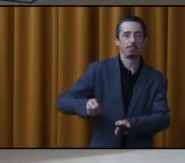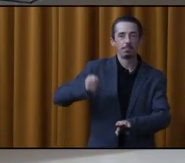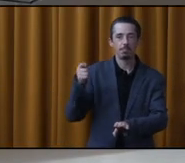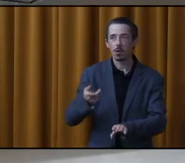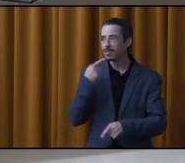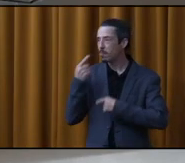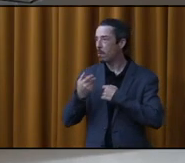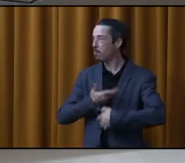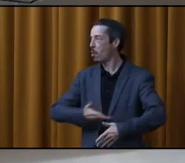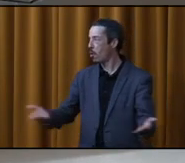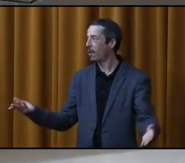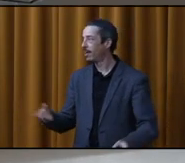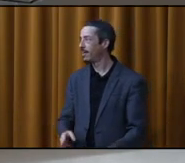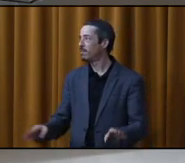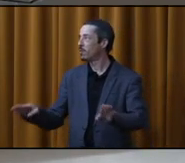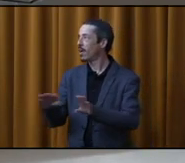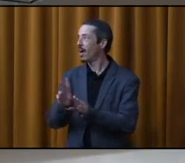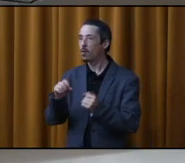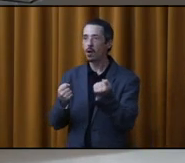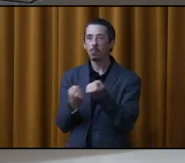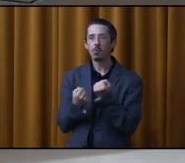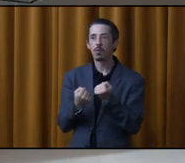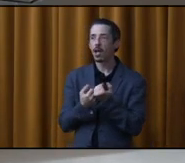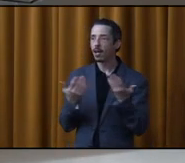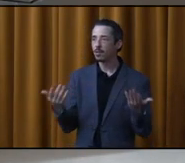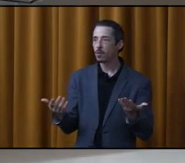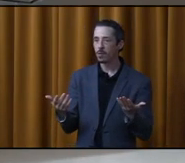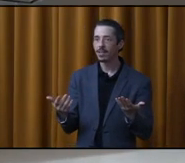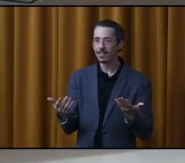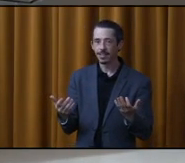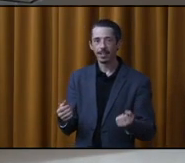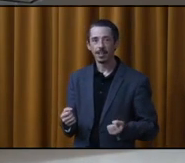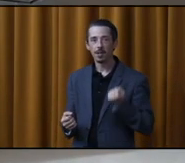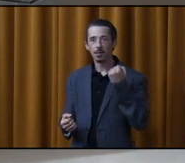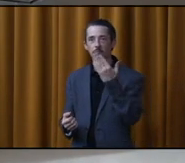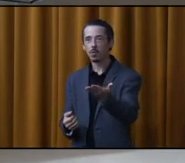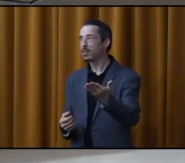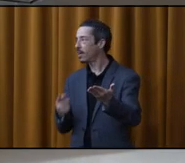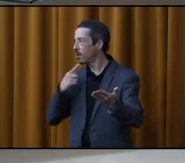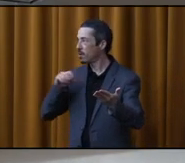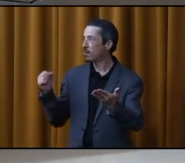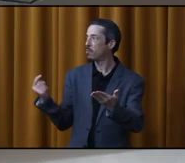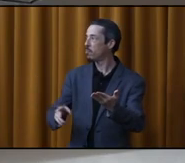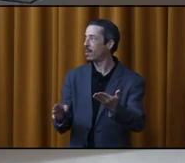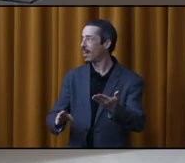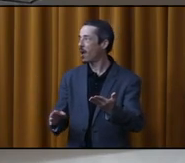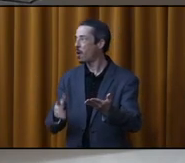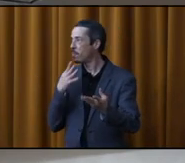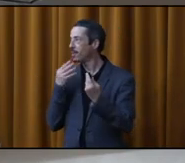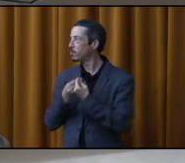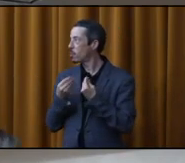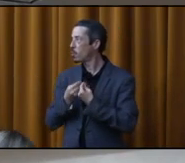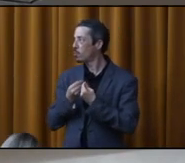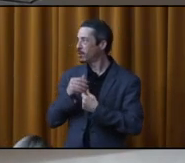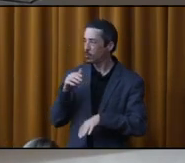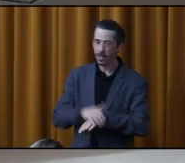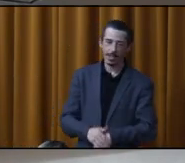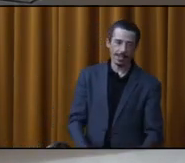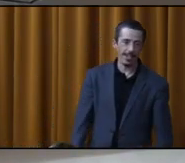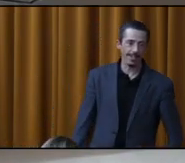bonnes paroles, merci beaucoup et un appuyeur. Alors, je vais appuyer, Bernard. Merci beaucoup. Merci à tous. Bonne soirée.